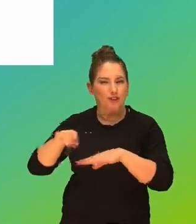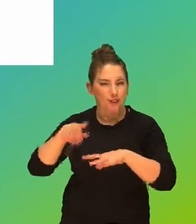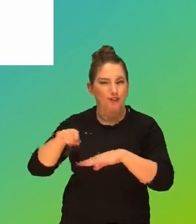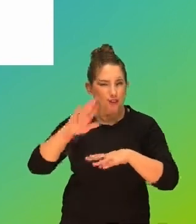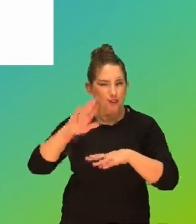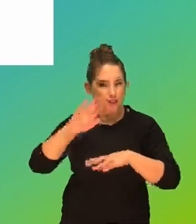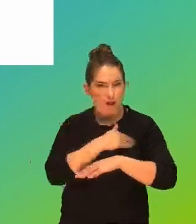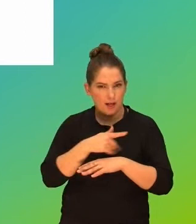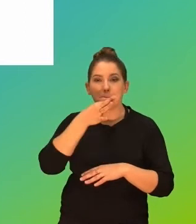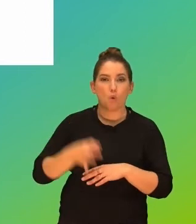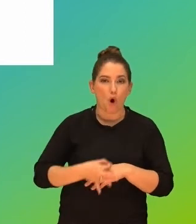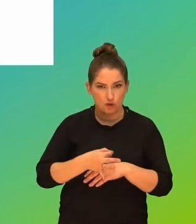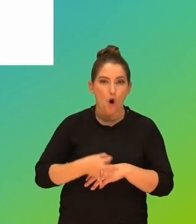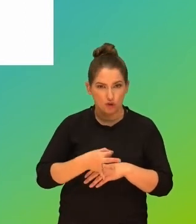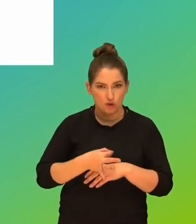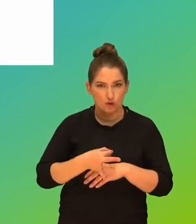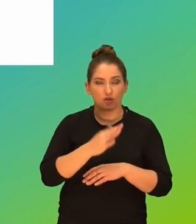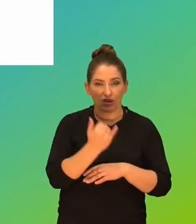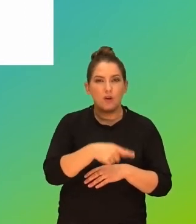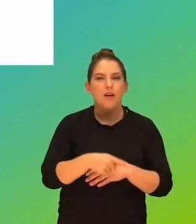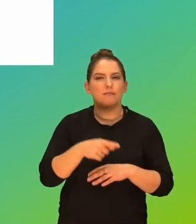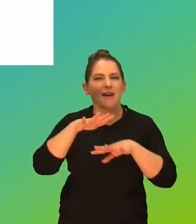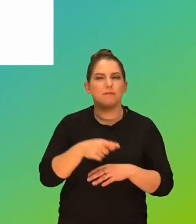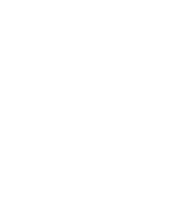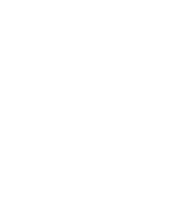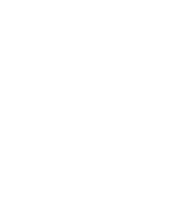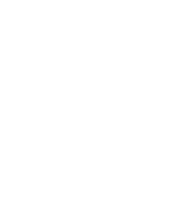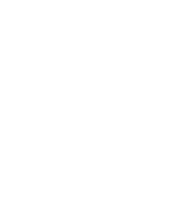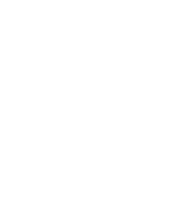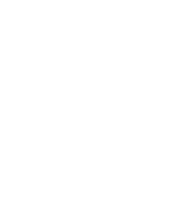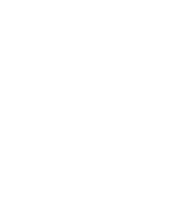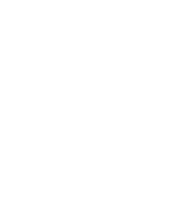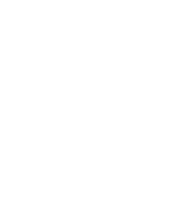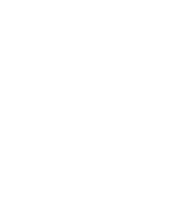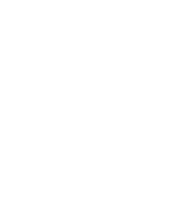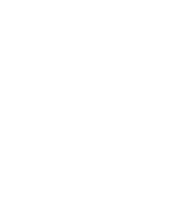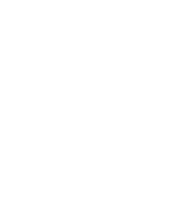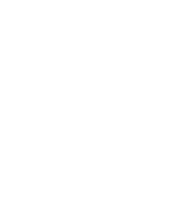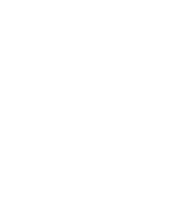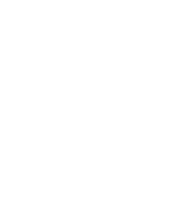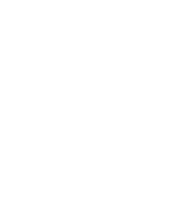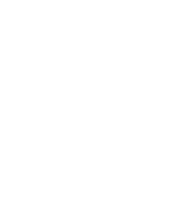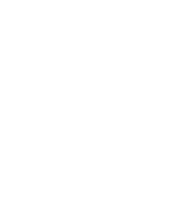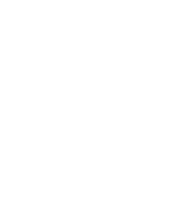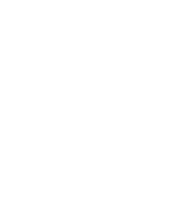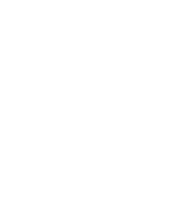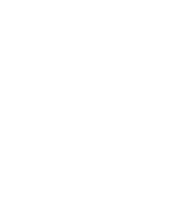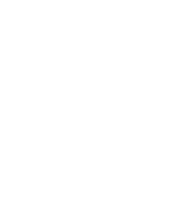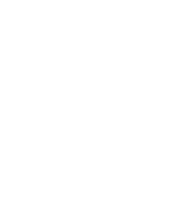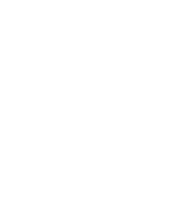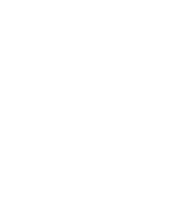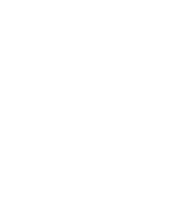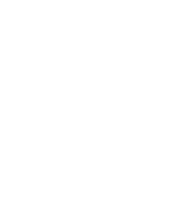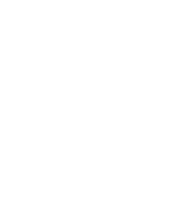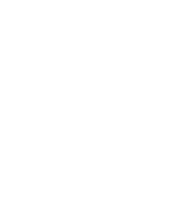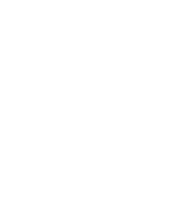dziecko, tym silniej polecam różnego rodzaju filtry kontroli rodzicielskiej. Starsze nastolatki potrafią